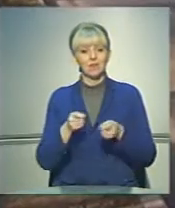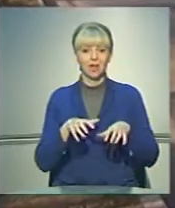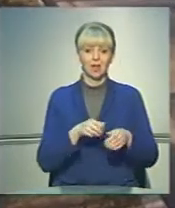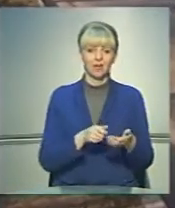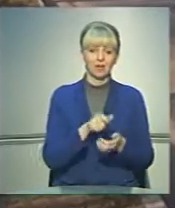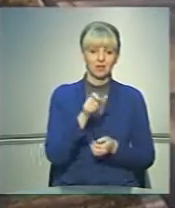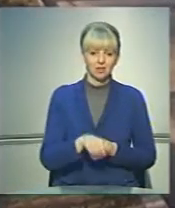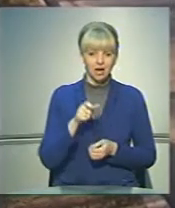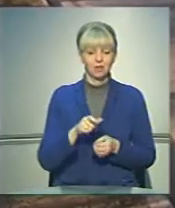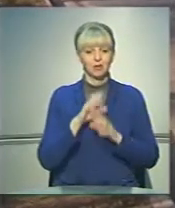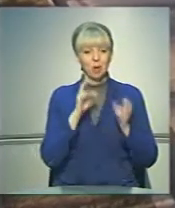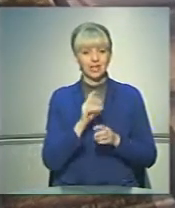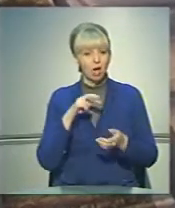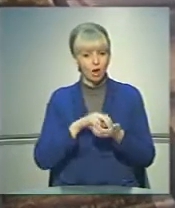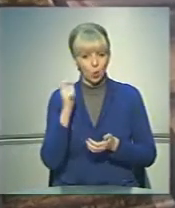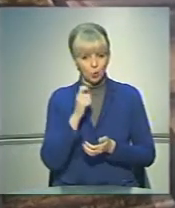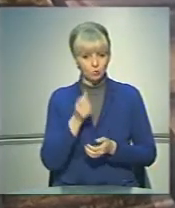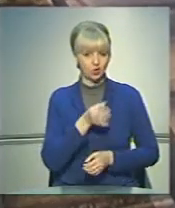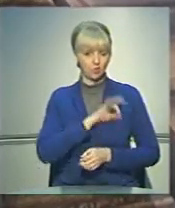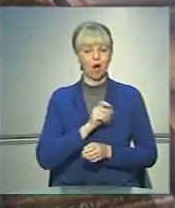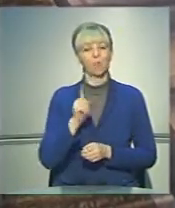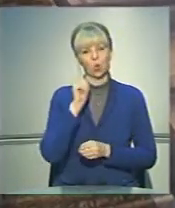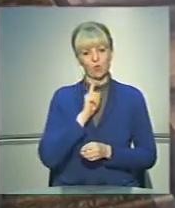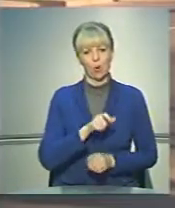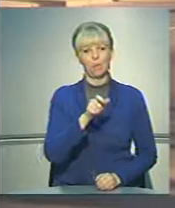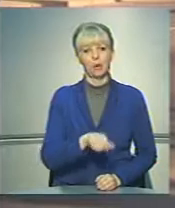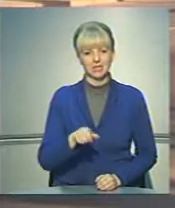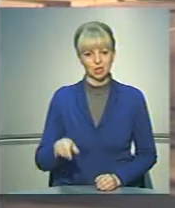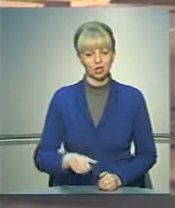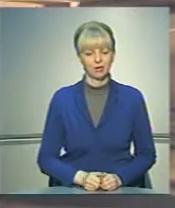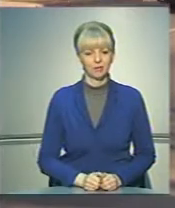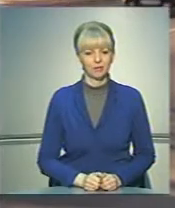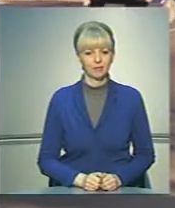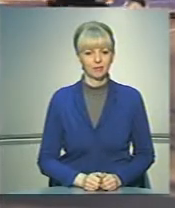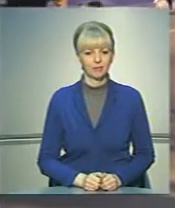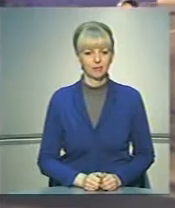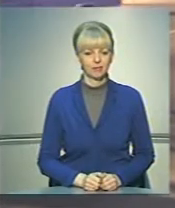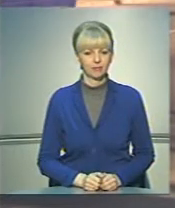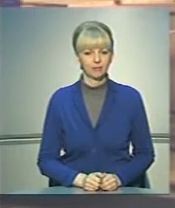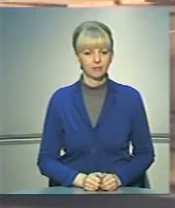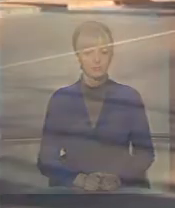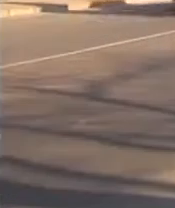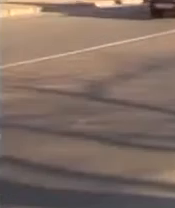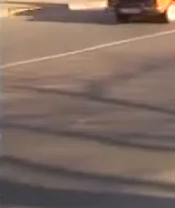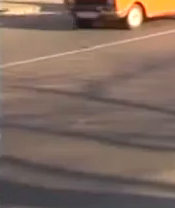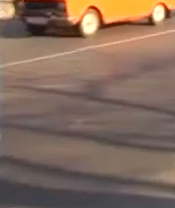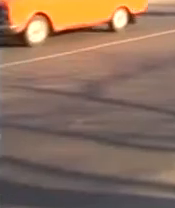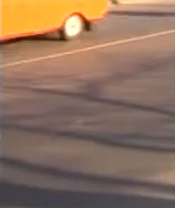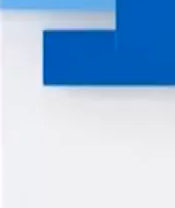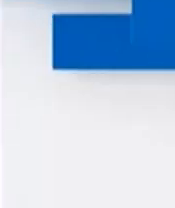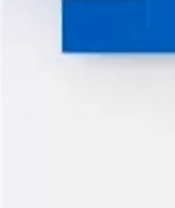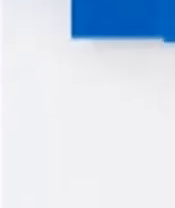владники більше дбатимуть не про економічний зиск, а про комфорт пасажирів. Анастасія Кокуючук, Володимир Дорож, телеканал Буковина.